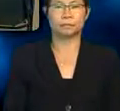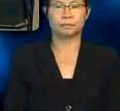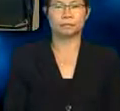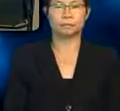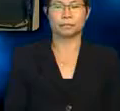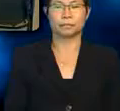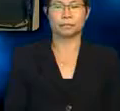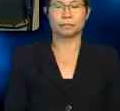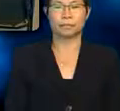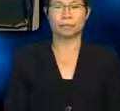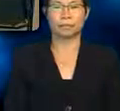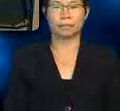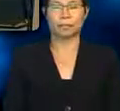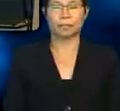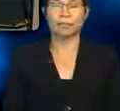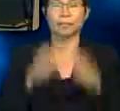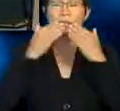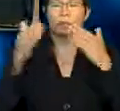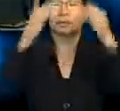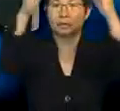Lima patik, Cikgu!